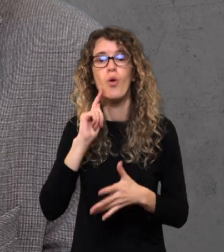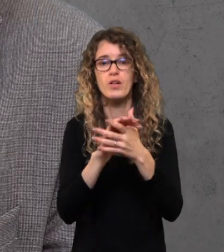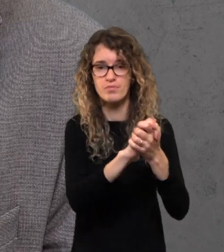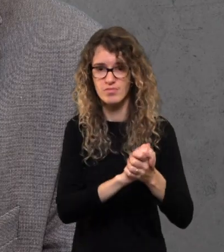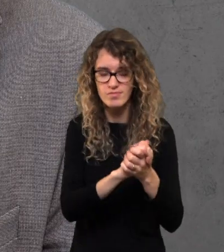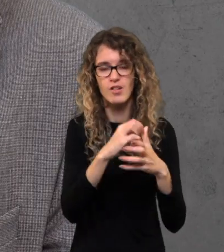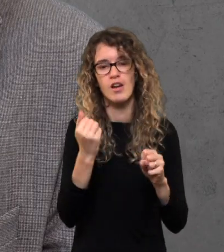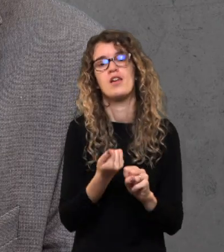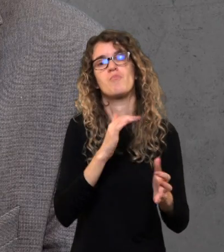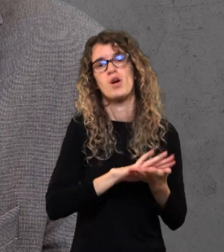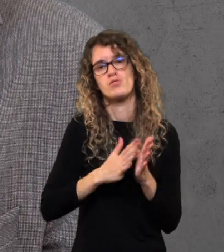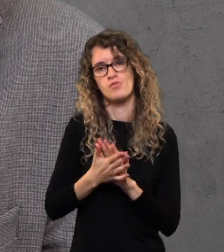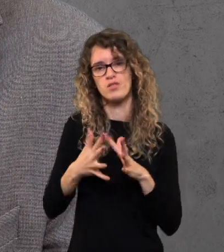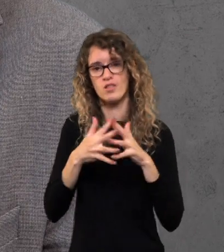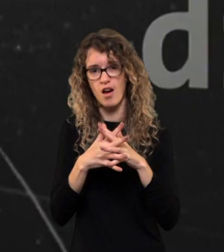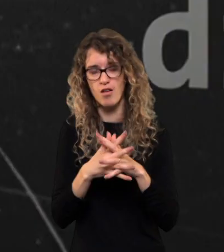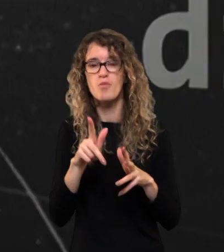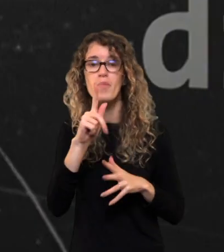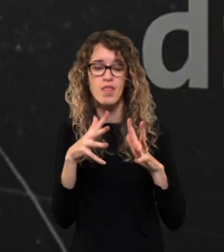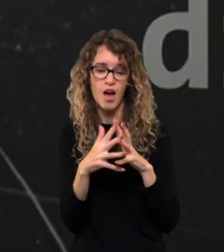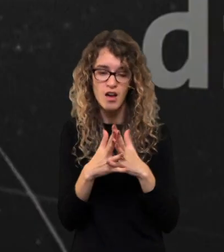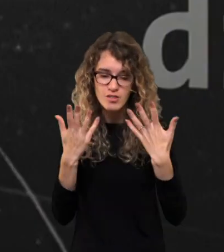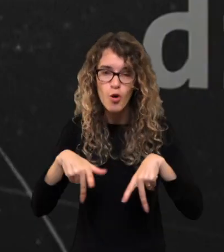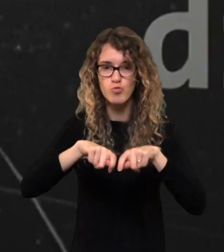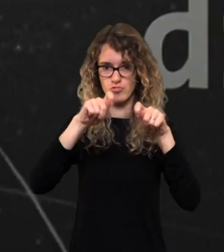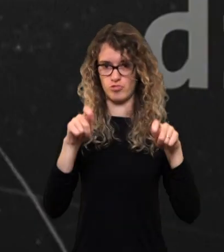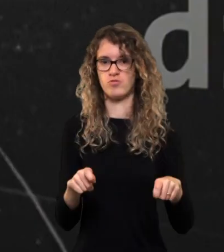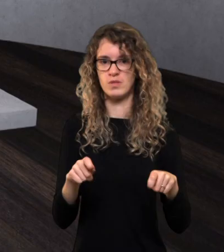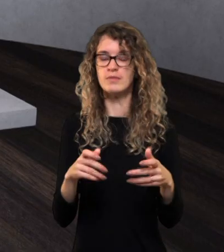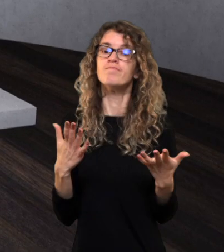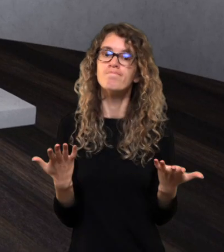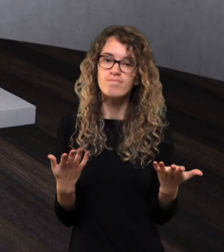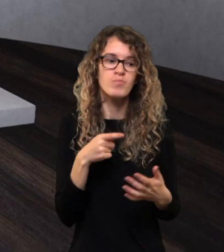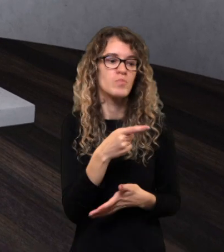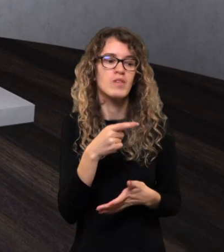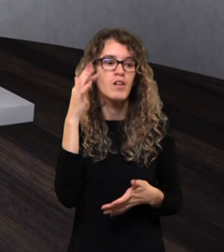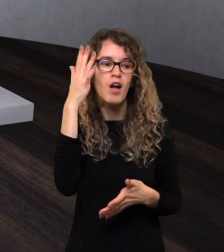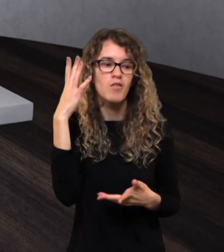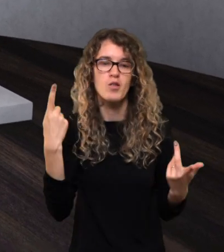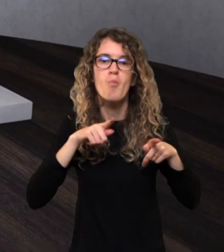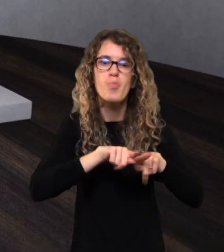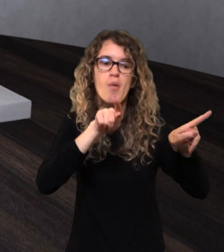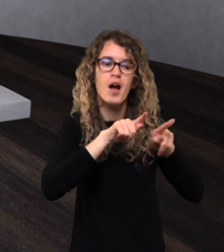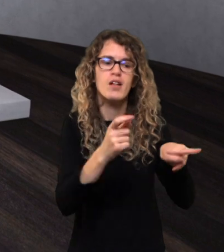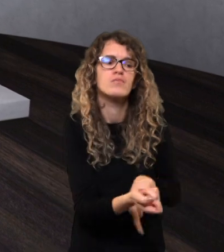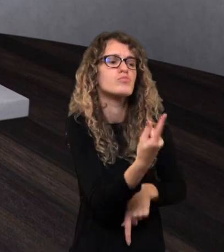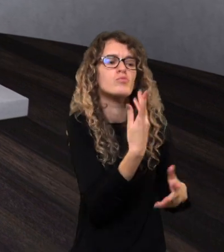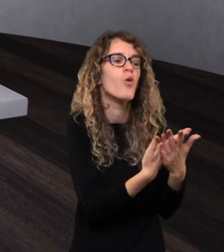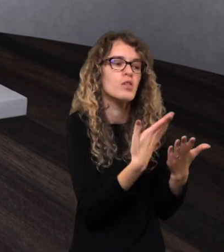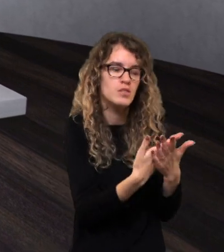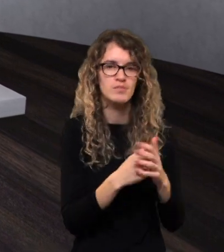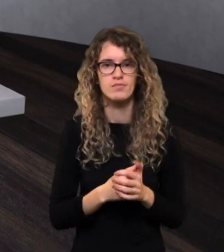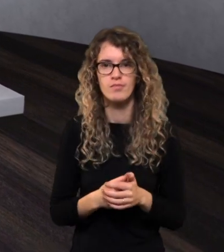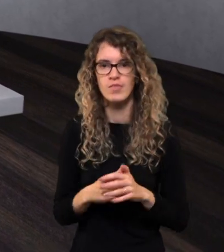Rubrika šiandien norite įkos ruoškis karui, bet kars jau vyksta. Kodėl iš viso atsirado, kokie